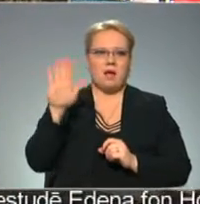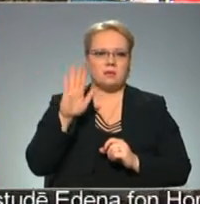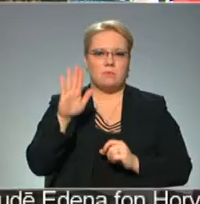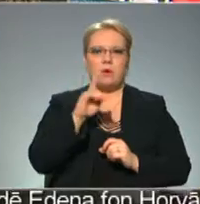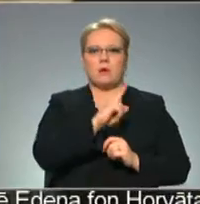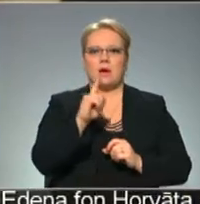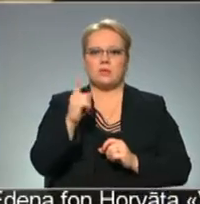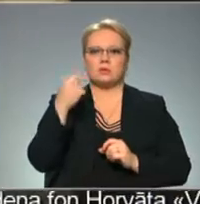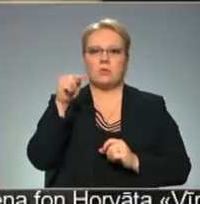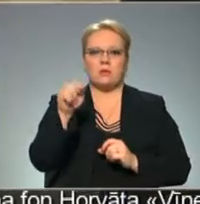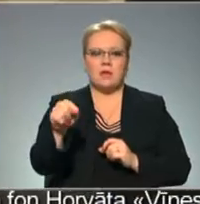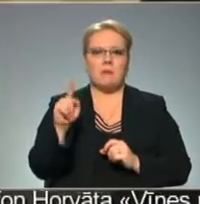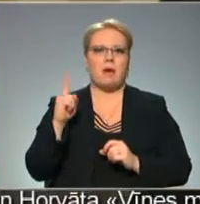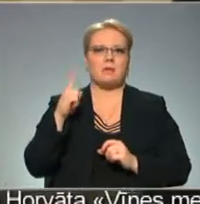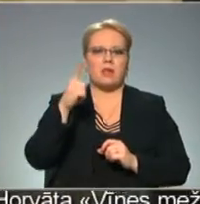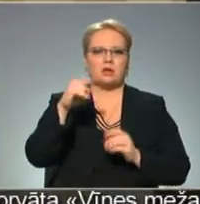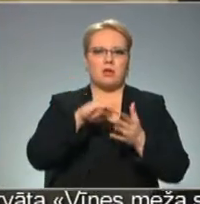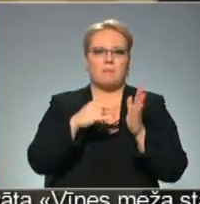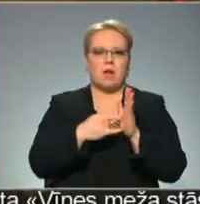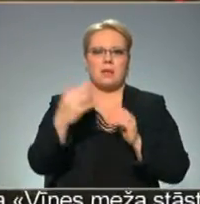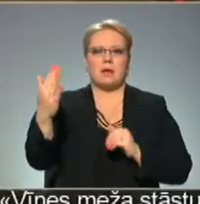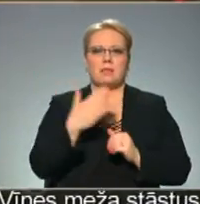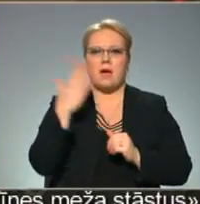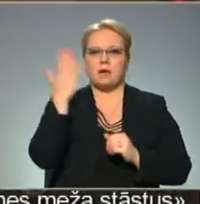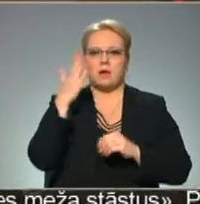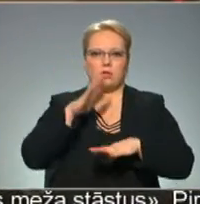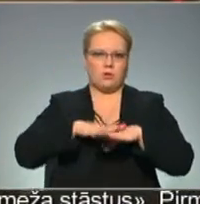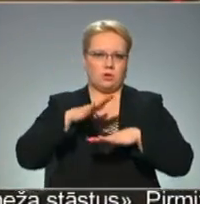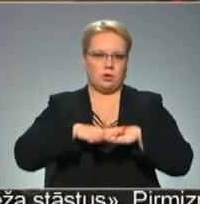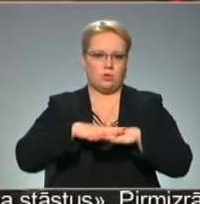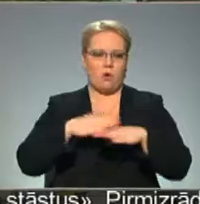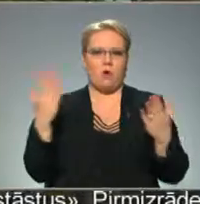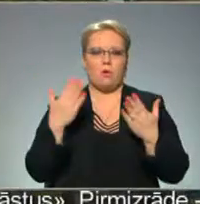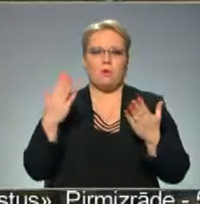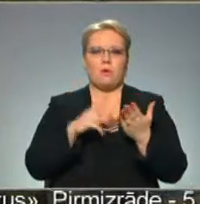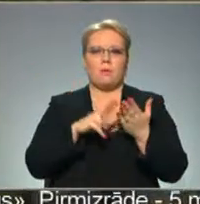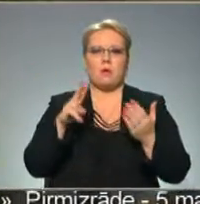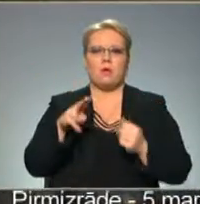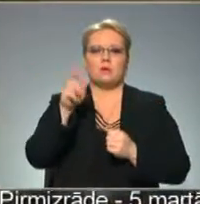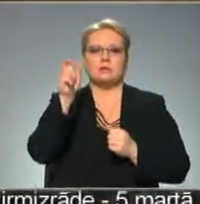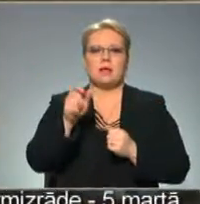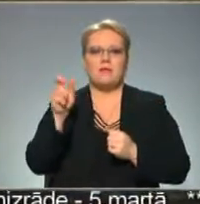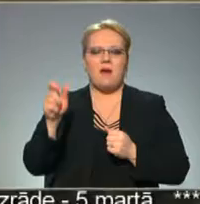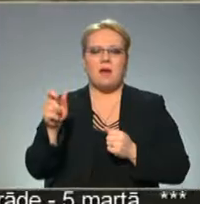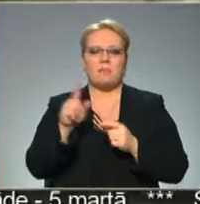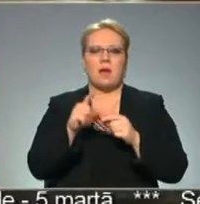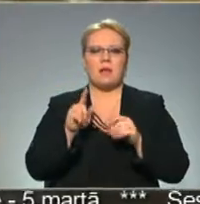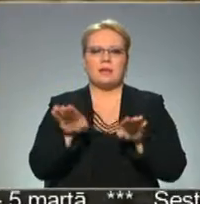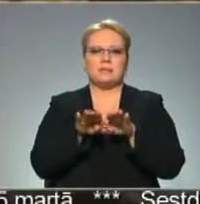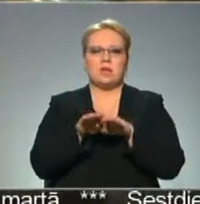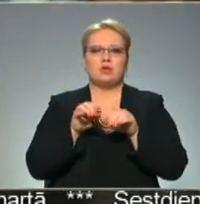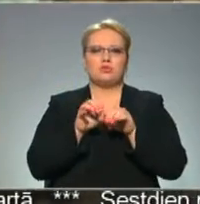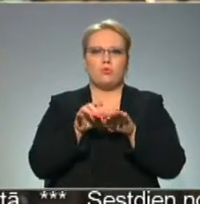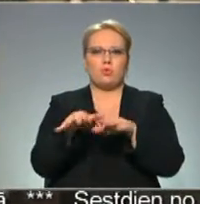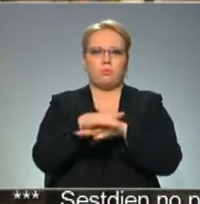katrs no viņiem ar tālajošiem plāniem ienāk arī kino tirgu, kurš priežiem līdzinās cilvēku skudrup uznīm. Films